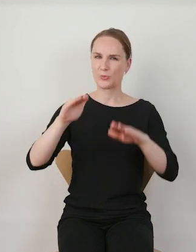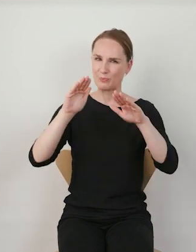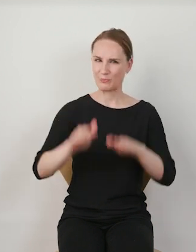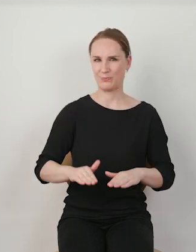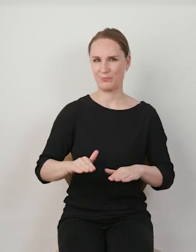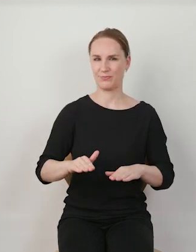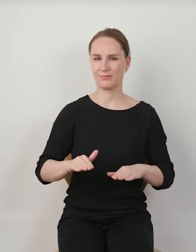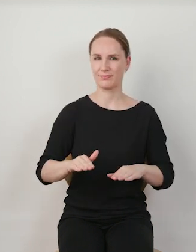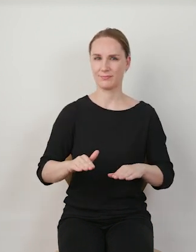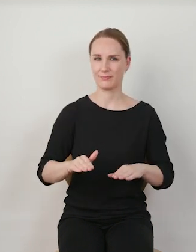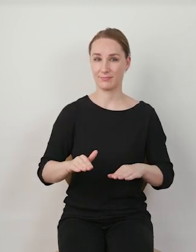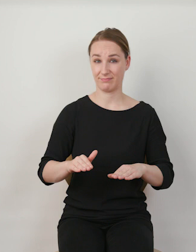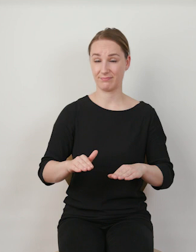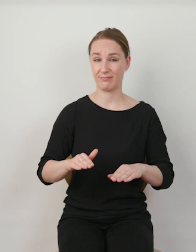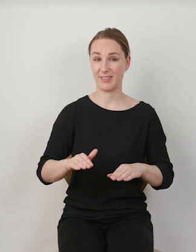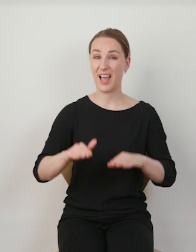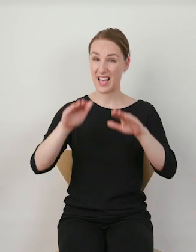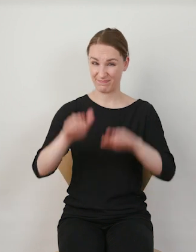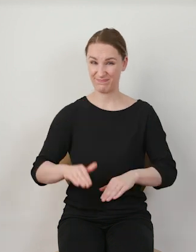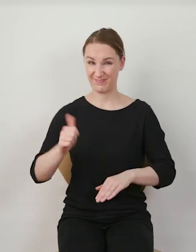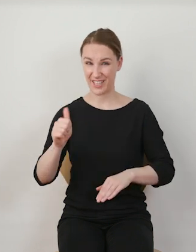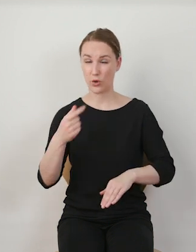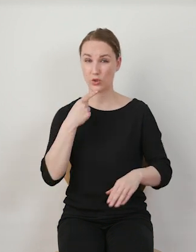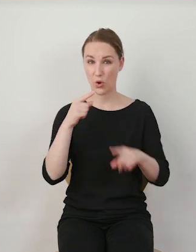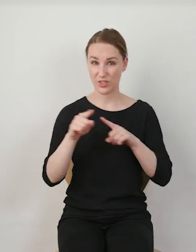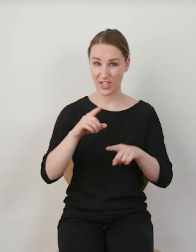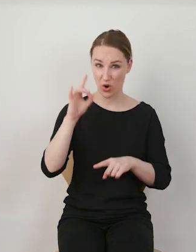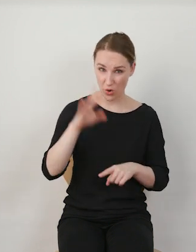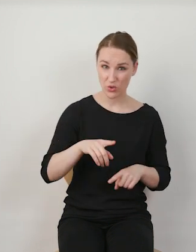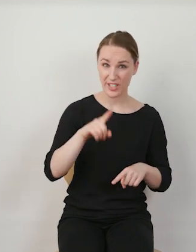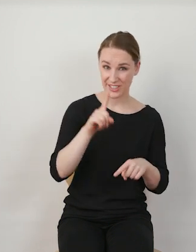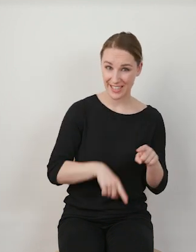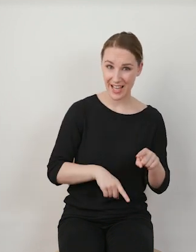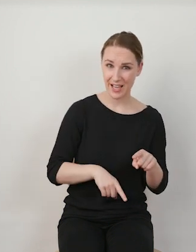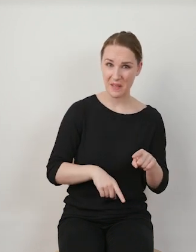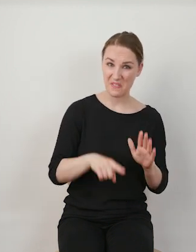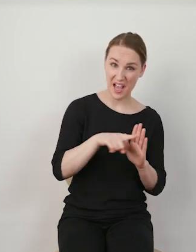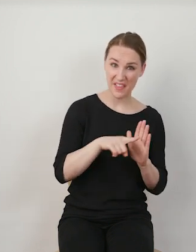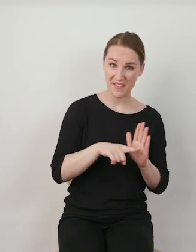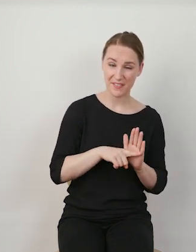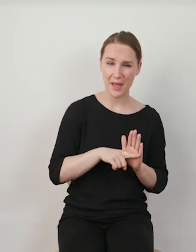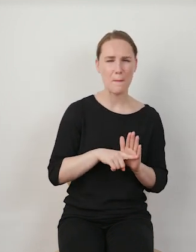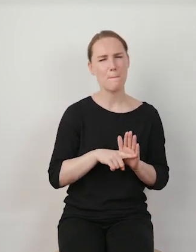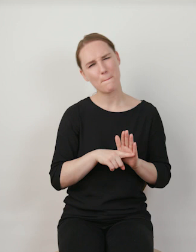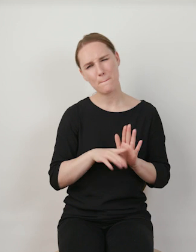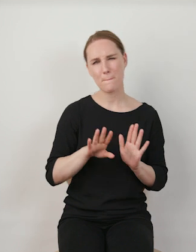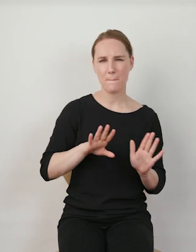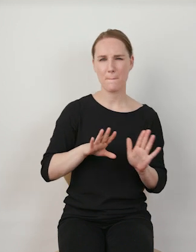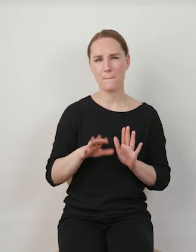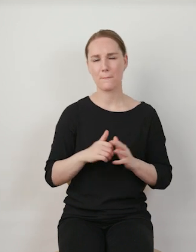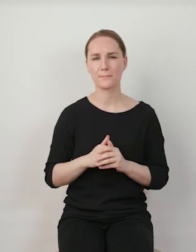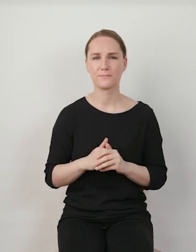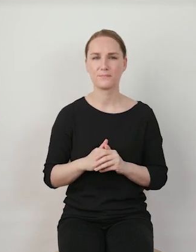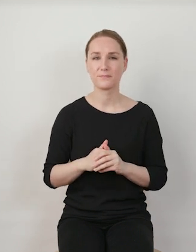że... Ale to nie... Niższa jakość niekoniecznie oznacza tutaj pewnego negatywnej ewaluacji tego zjawiska, tylko